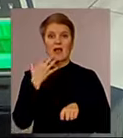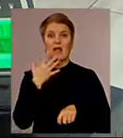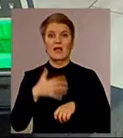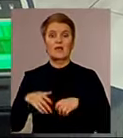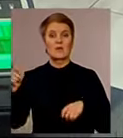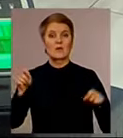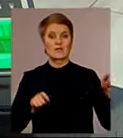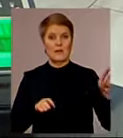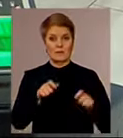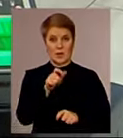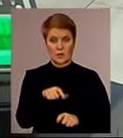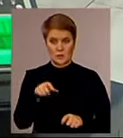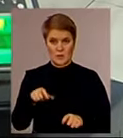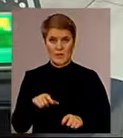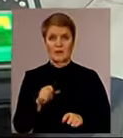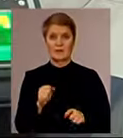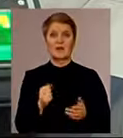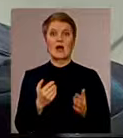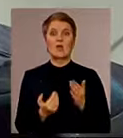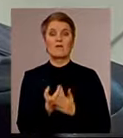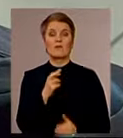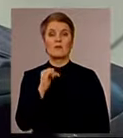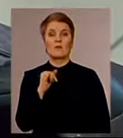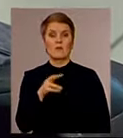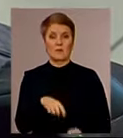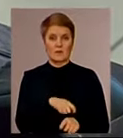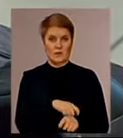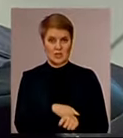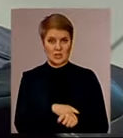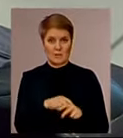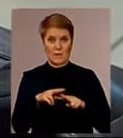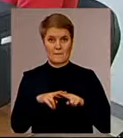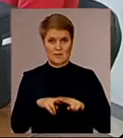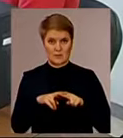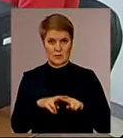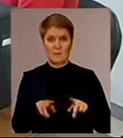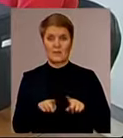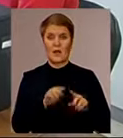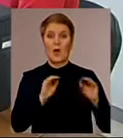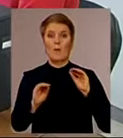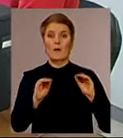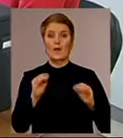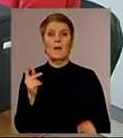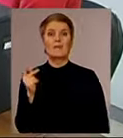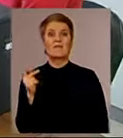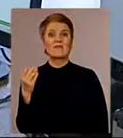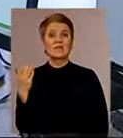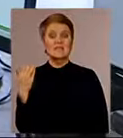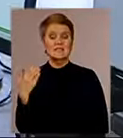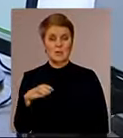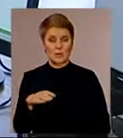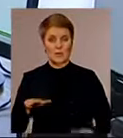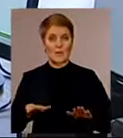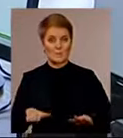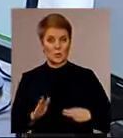презентували на Литовищі Київ. Загалом в Україні подібними обладнали понад півтори сотні пунктів пропуску. До